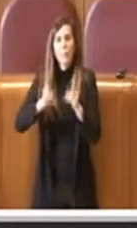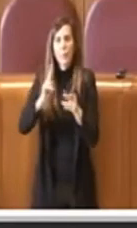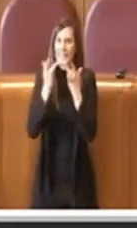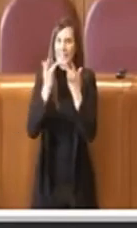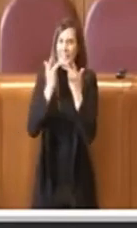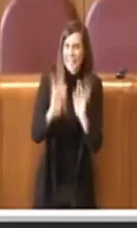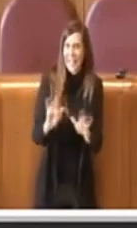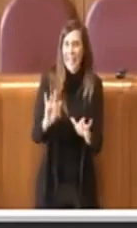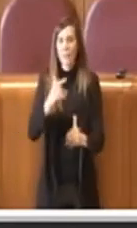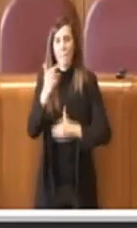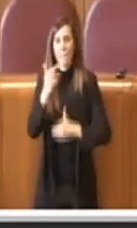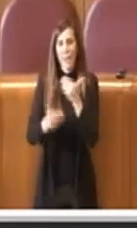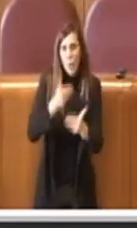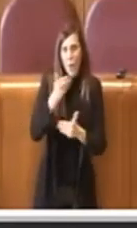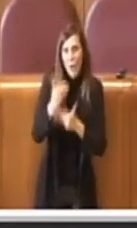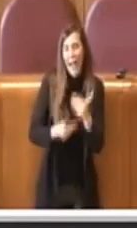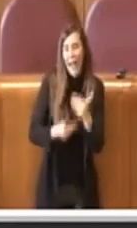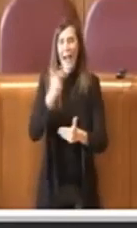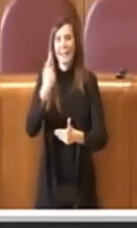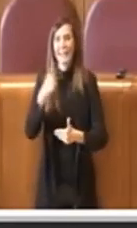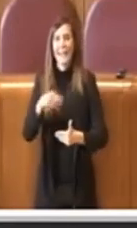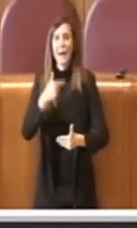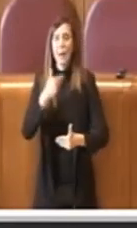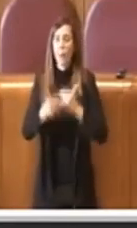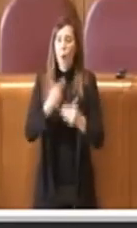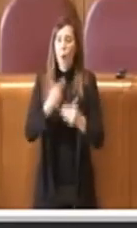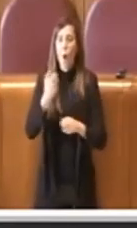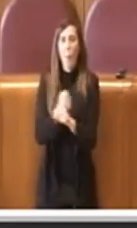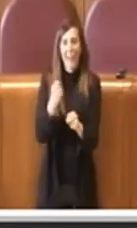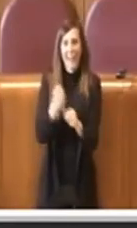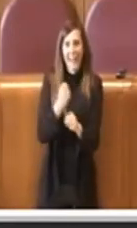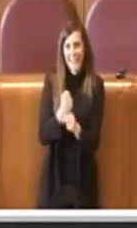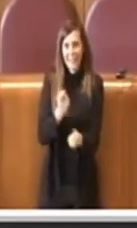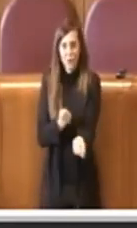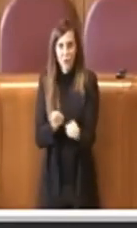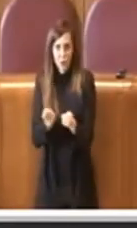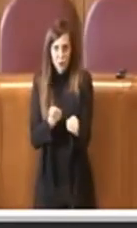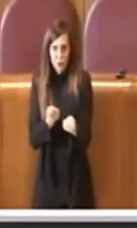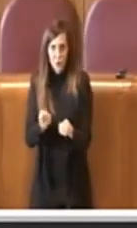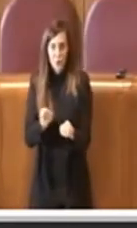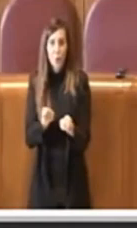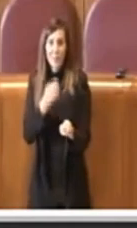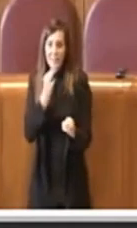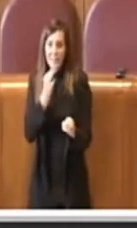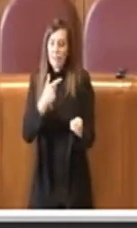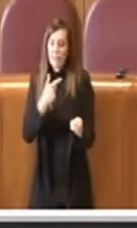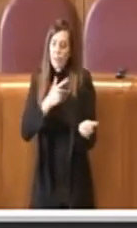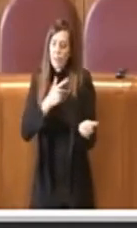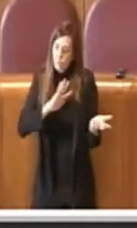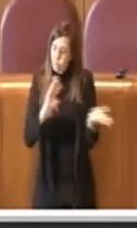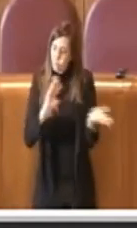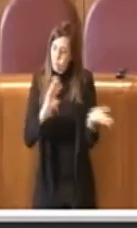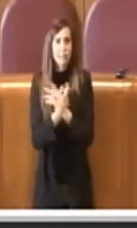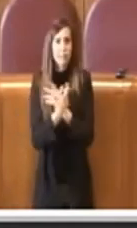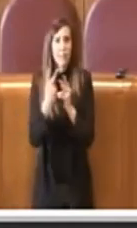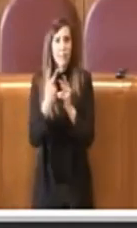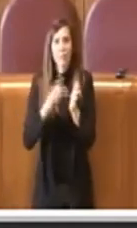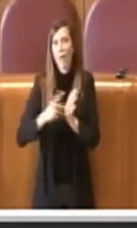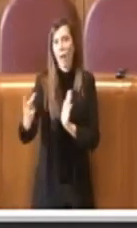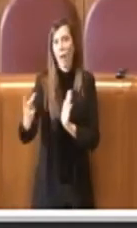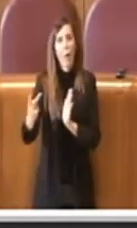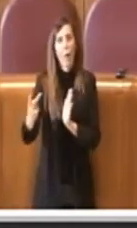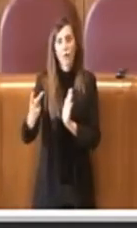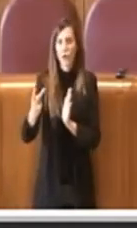efficientare e migliorare gli attuali processi operativi e gestionali, quindi abbiamo informatizzato tutte quelle serie di